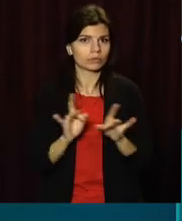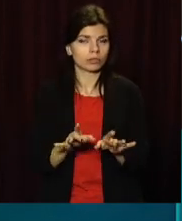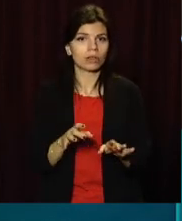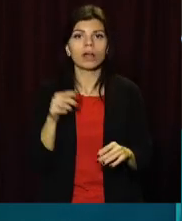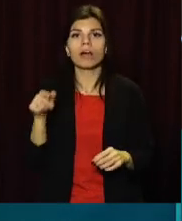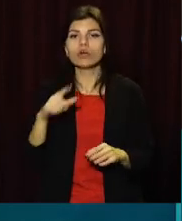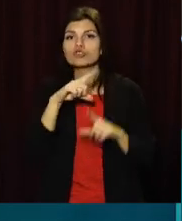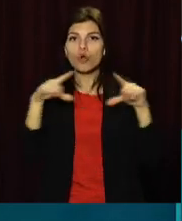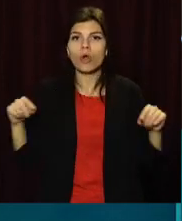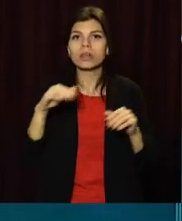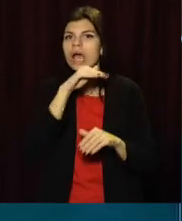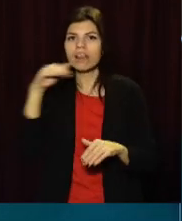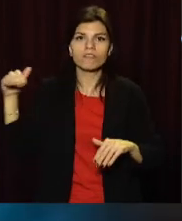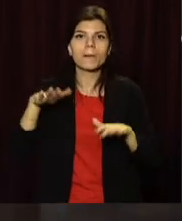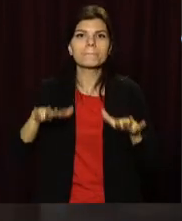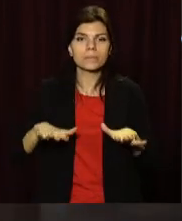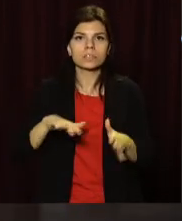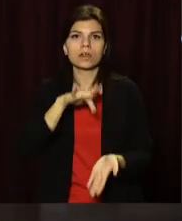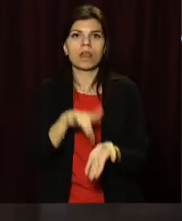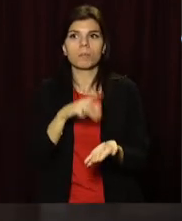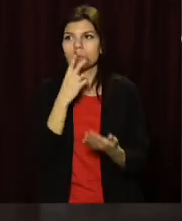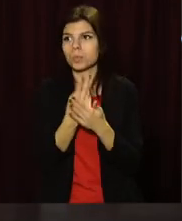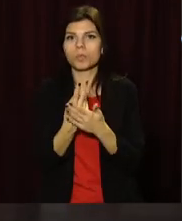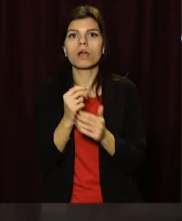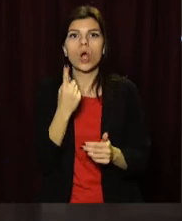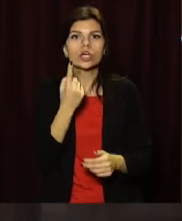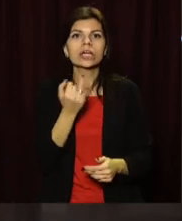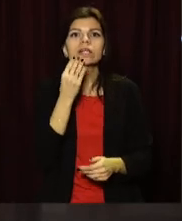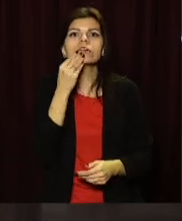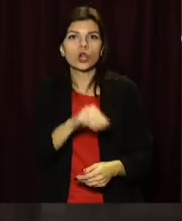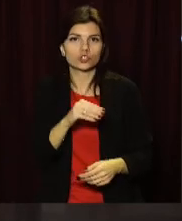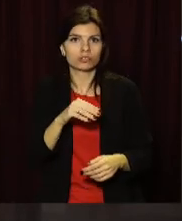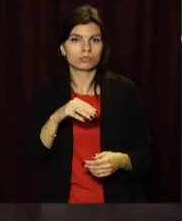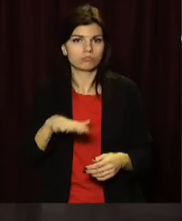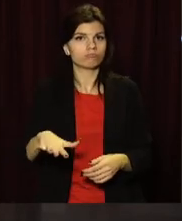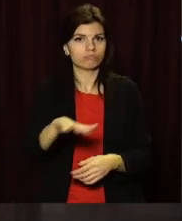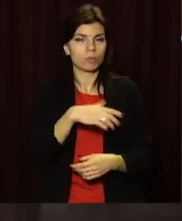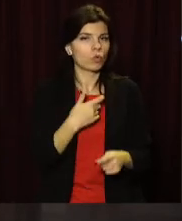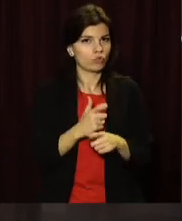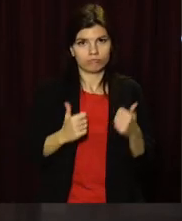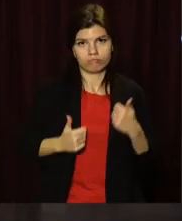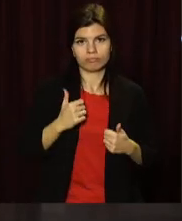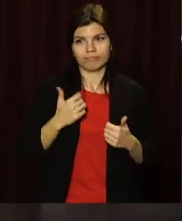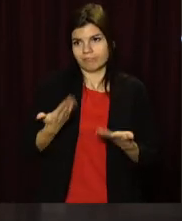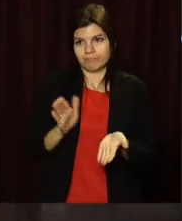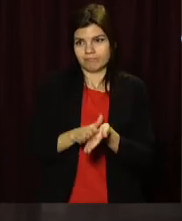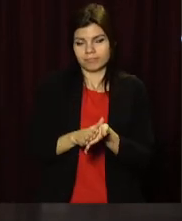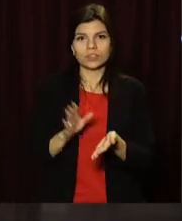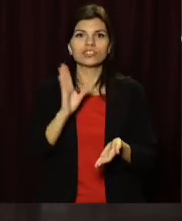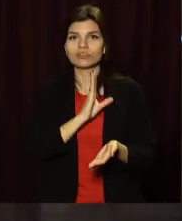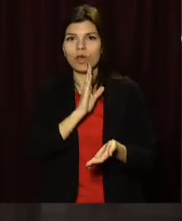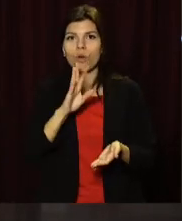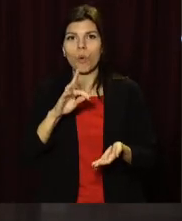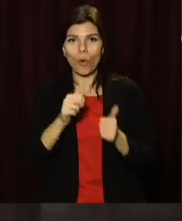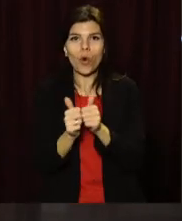яка на рівні місці позиціонується як один із кращих закладів. Ми пишаємося нашою колегою, що їй вдалося